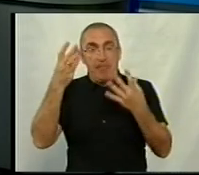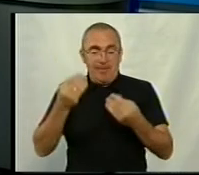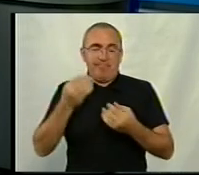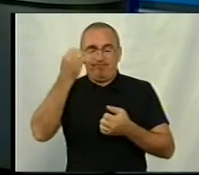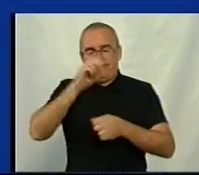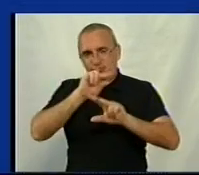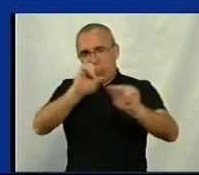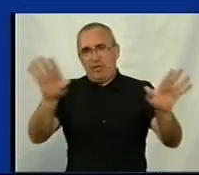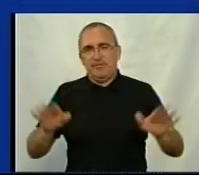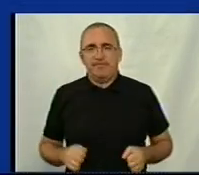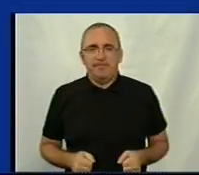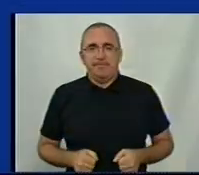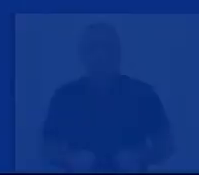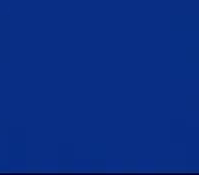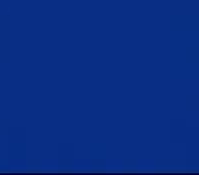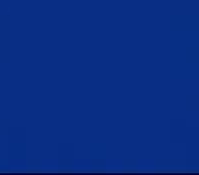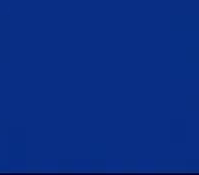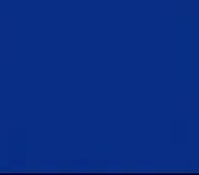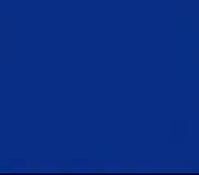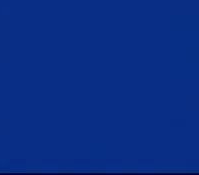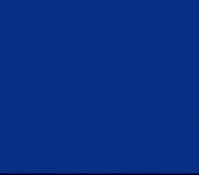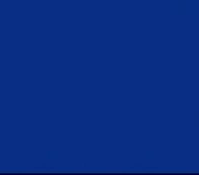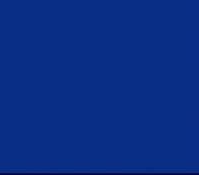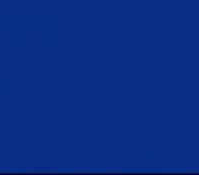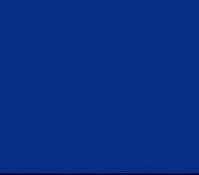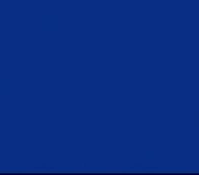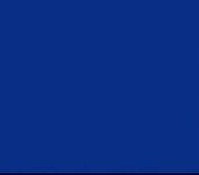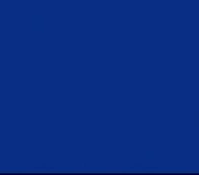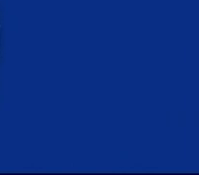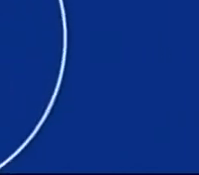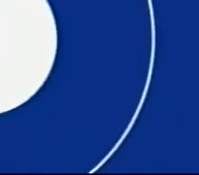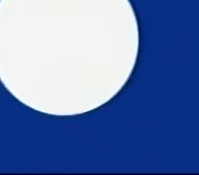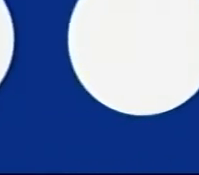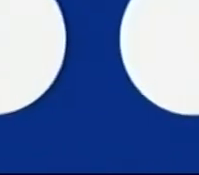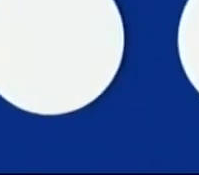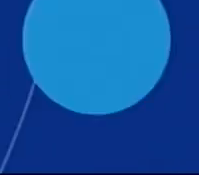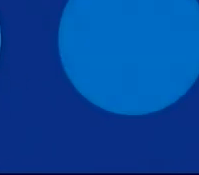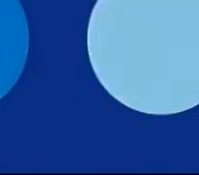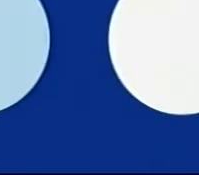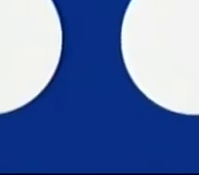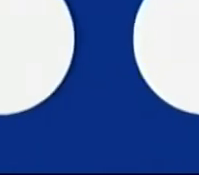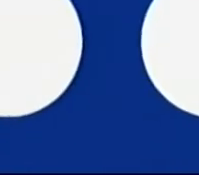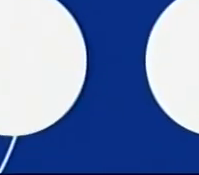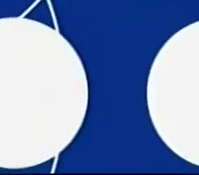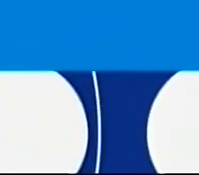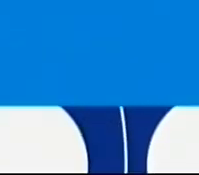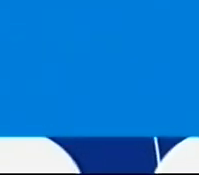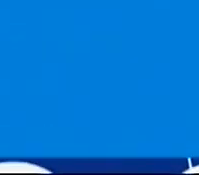Дякую. Дякую. Дякую. Дякую.